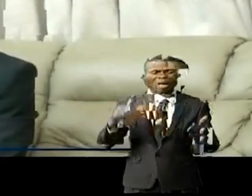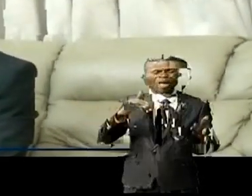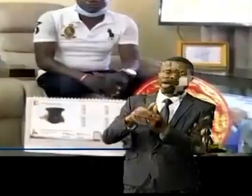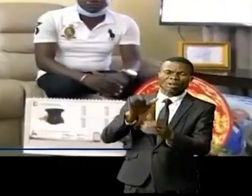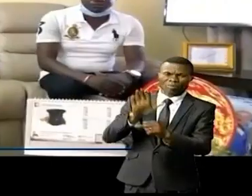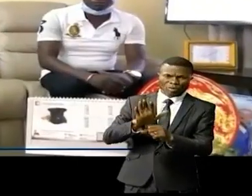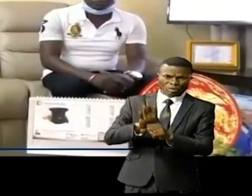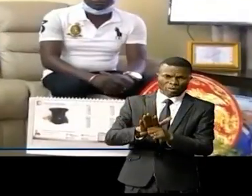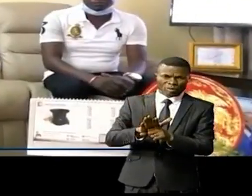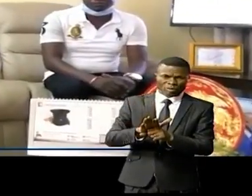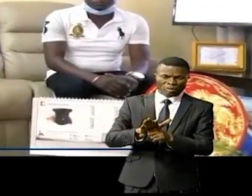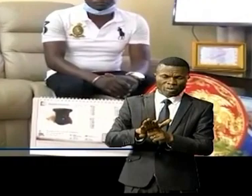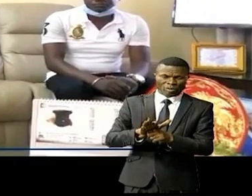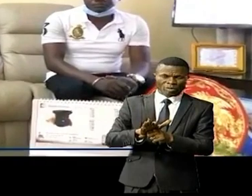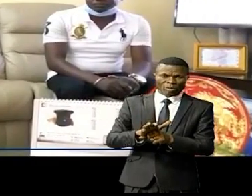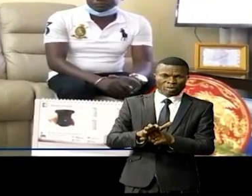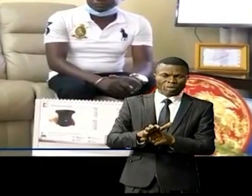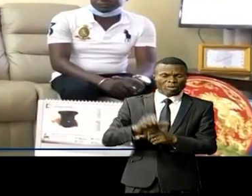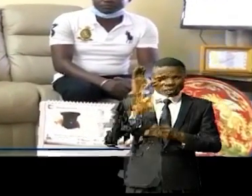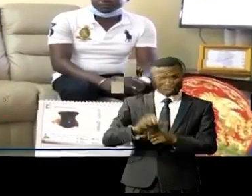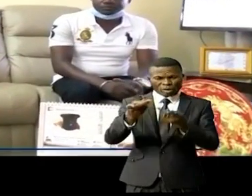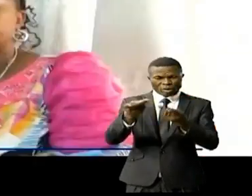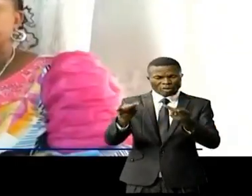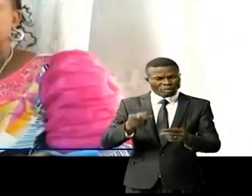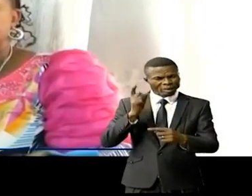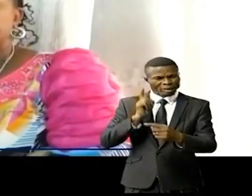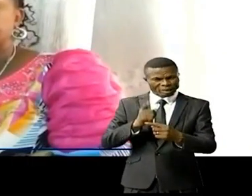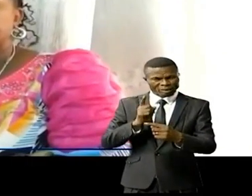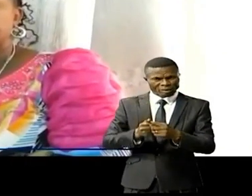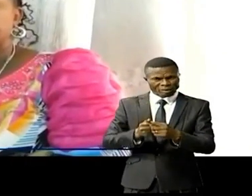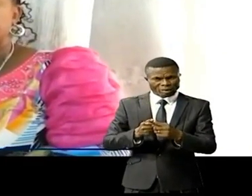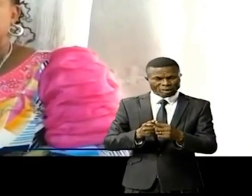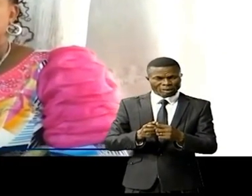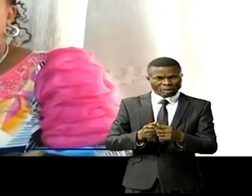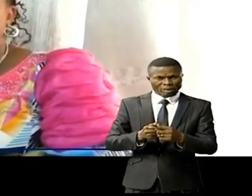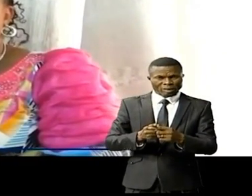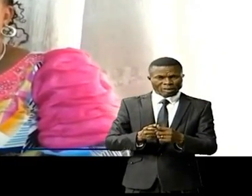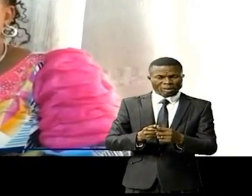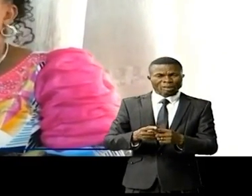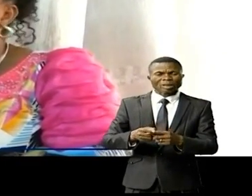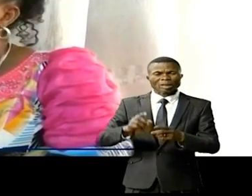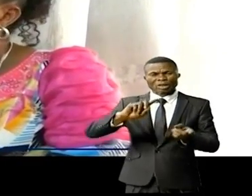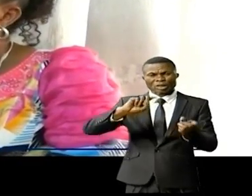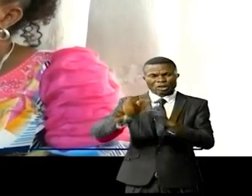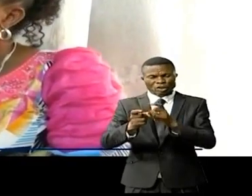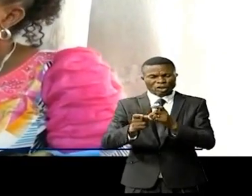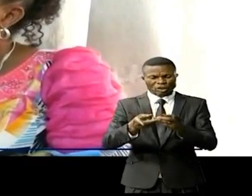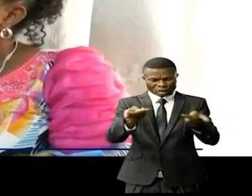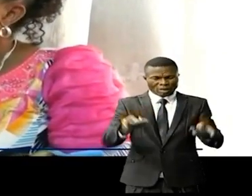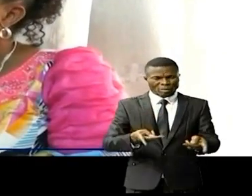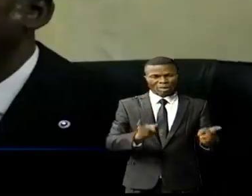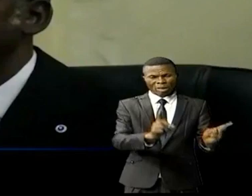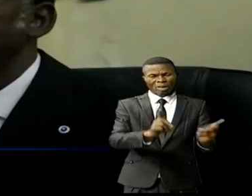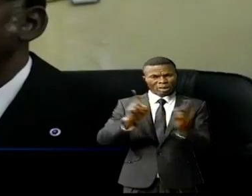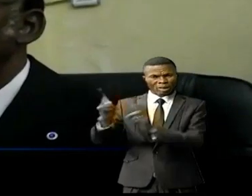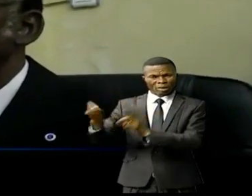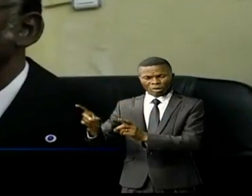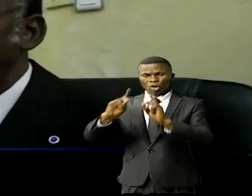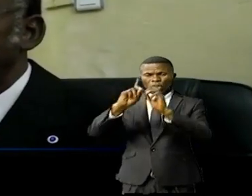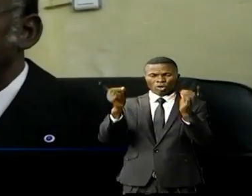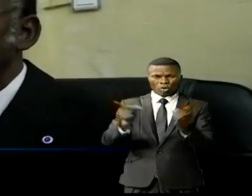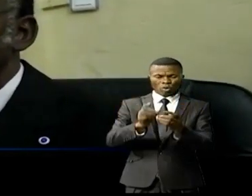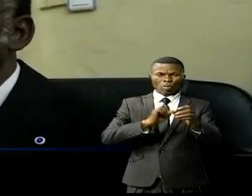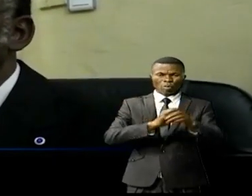Ils se plaignent de n'avoir plus d'espace pour travailler. Ils font l'objet d'incessantes délocalisations. La délégation